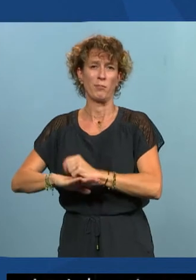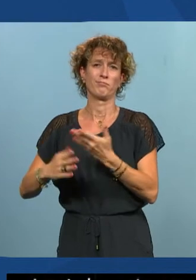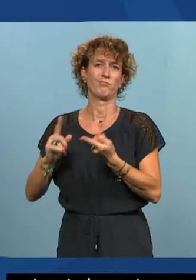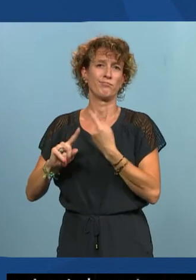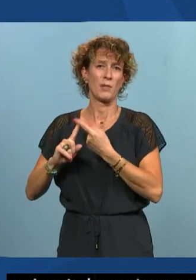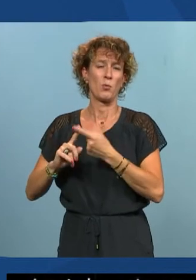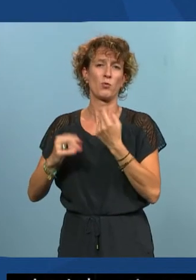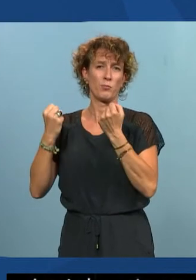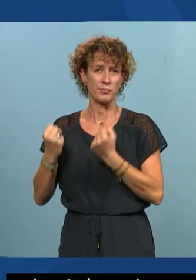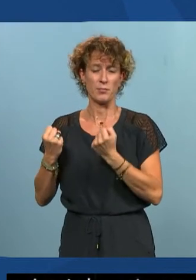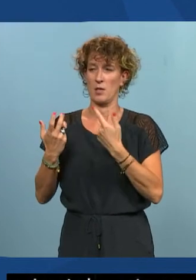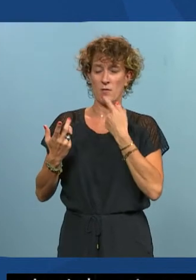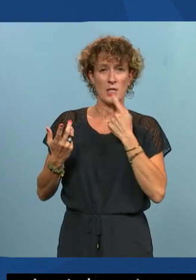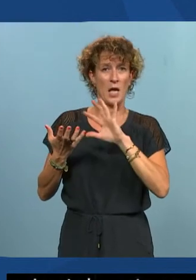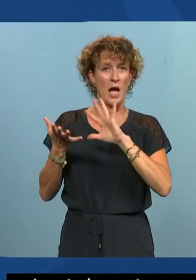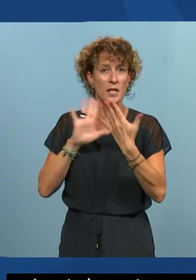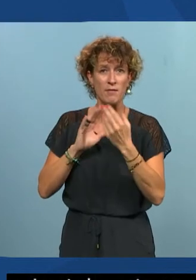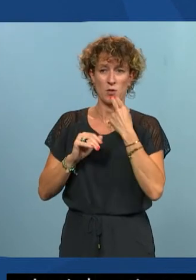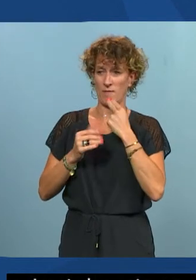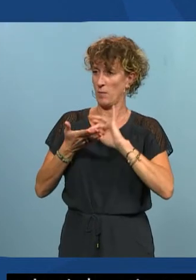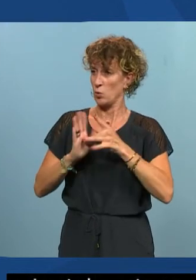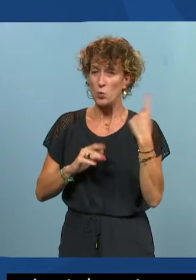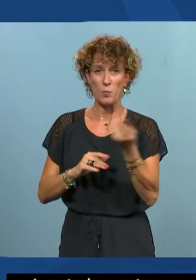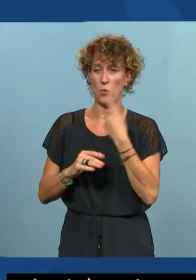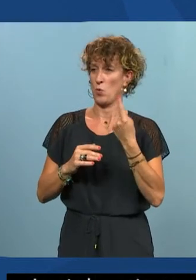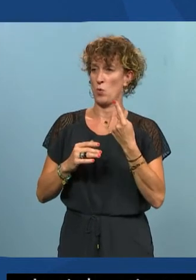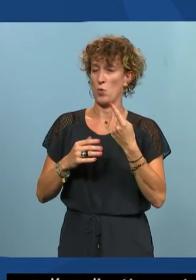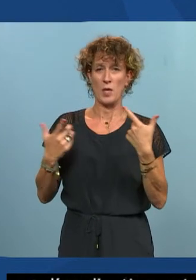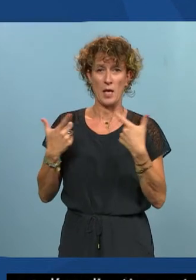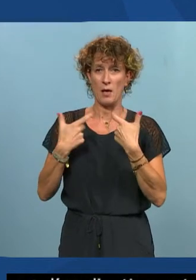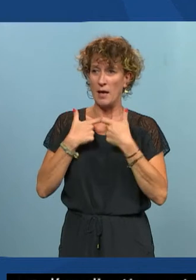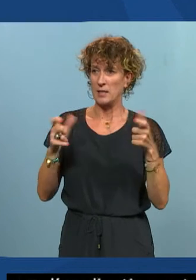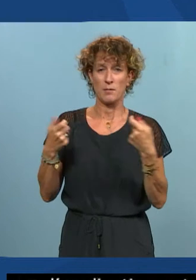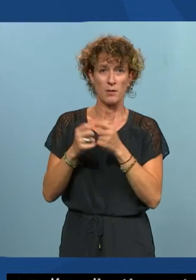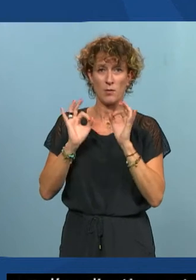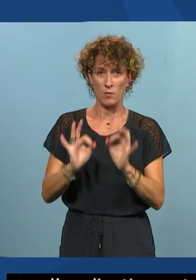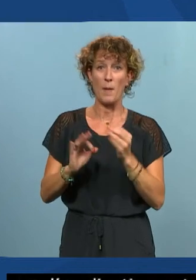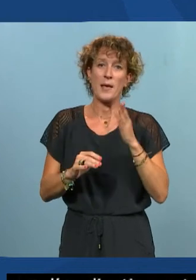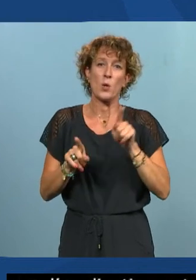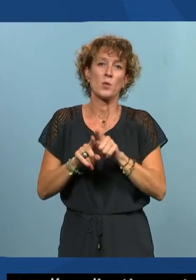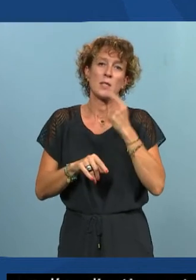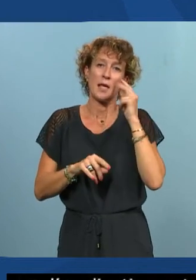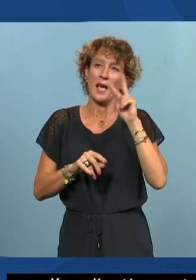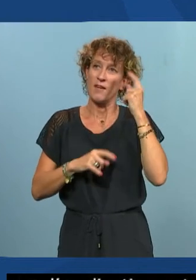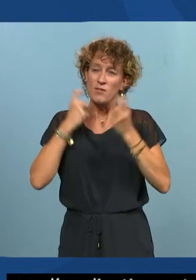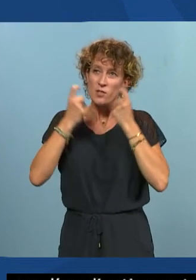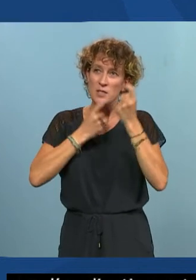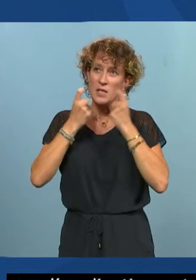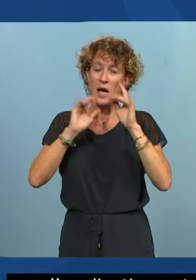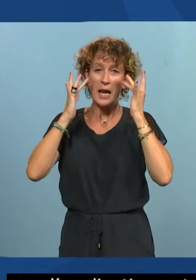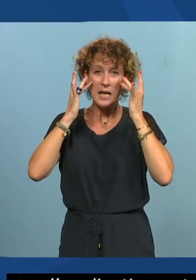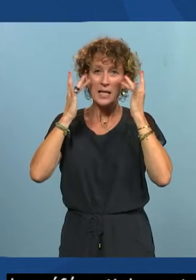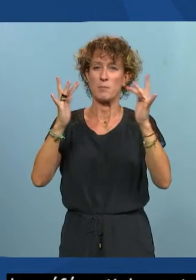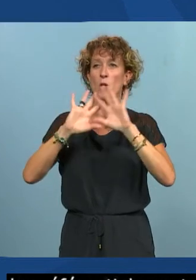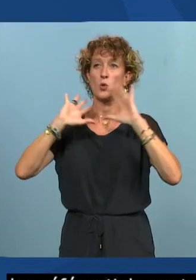nos interfaces sont compatibles et utilisables par toutes les personnes mais au-delà de l'interface pensez à l'expérience dans son ensemble si je